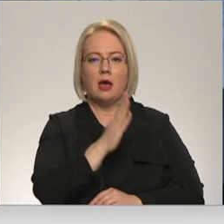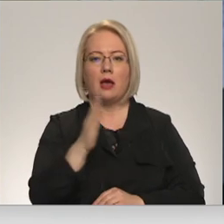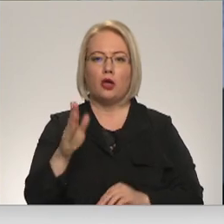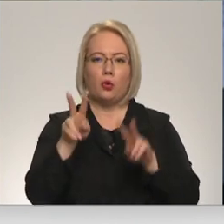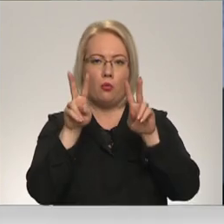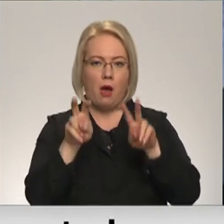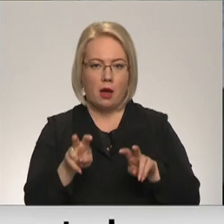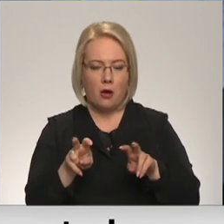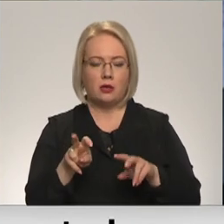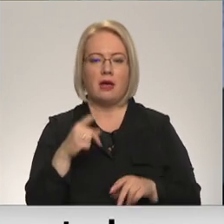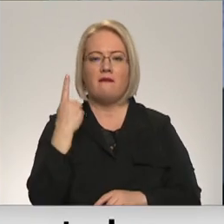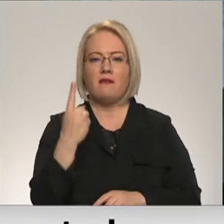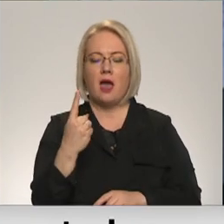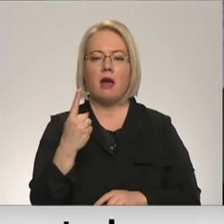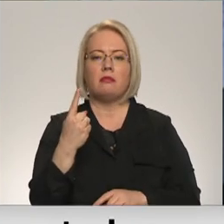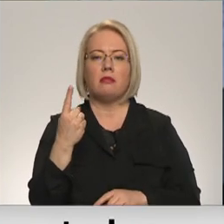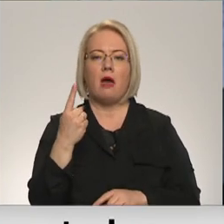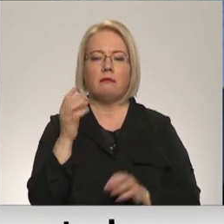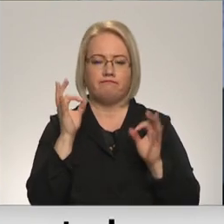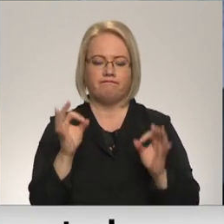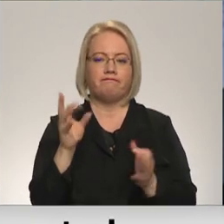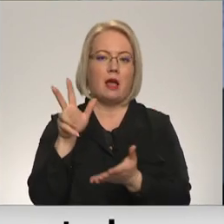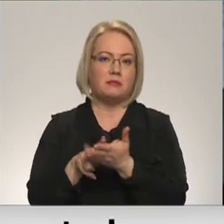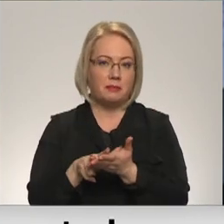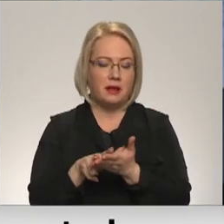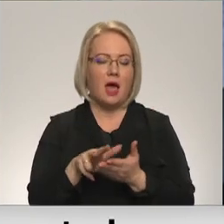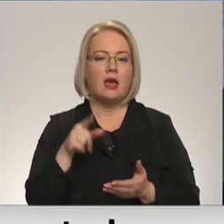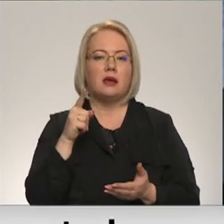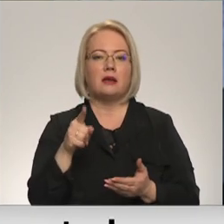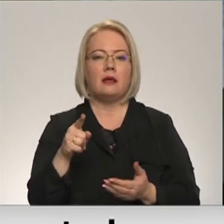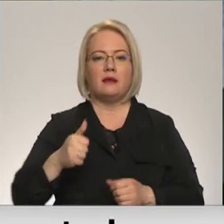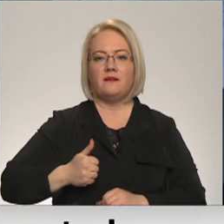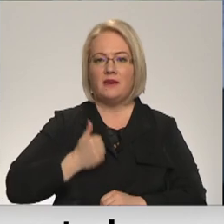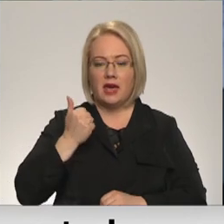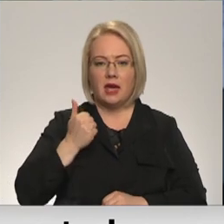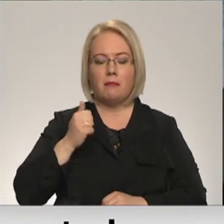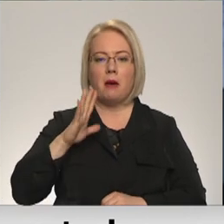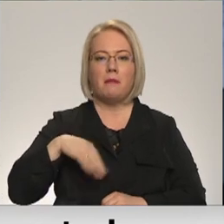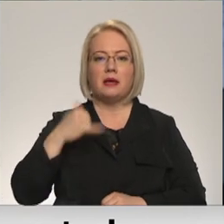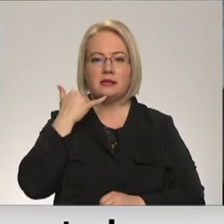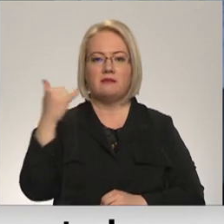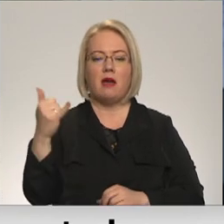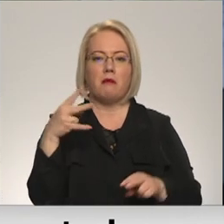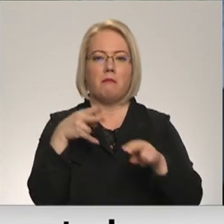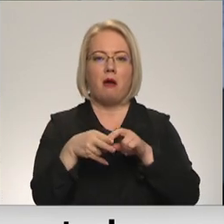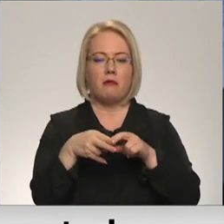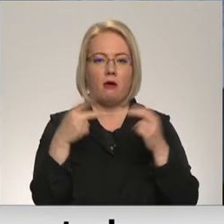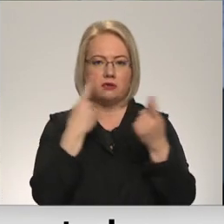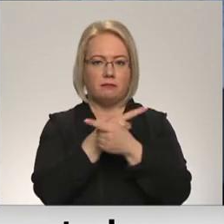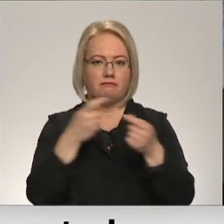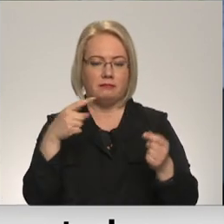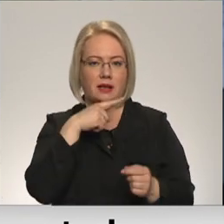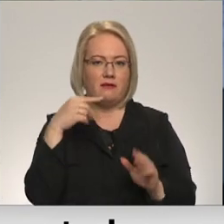pārbaudīju. Vienu no tām apstiprinājās. un kabeļu operātors pēc manas zvanā pārtrauca šī